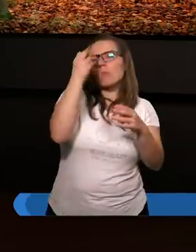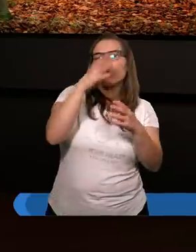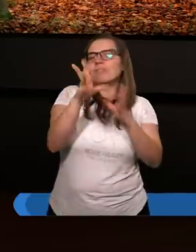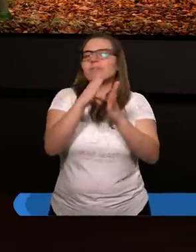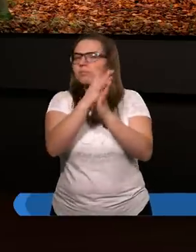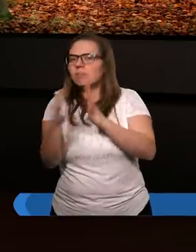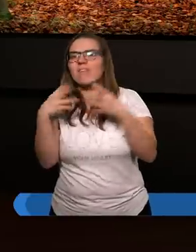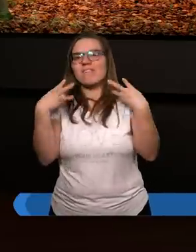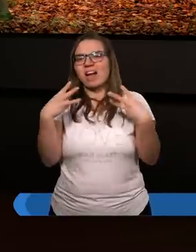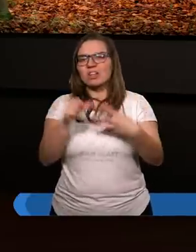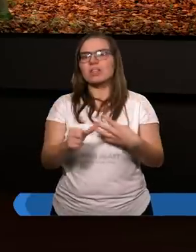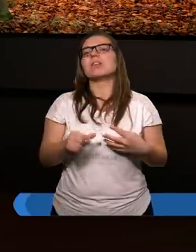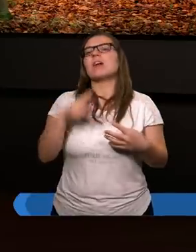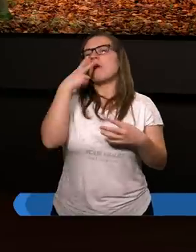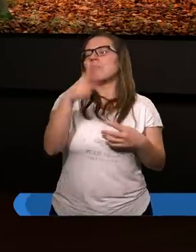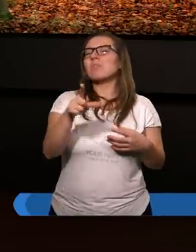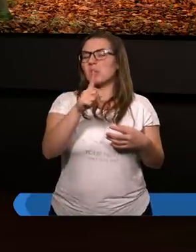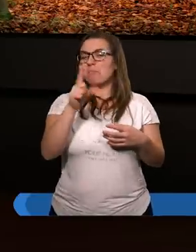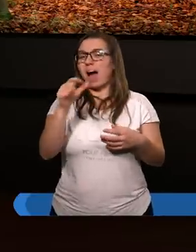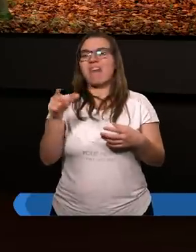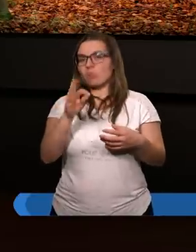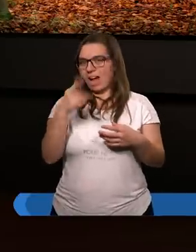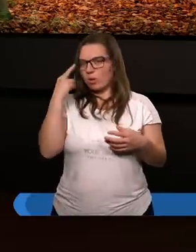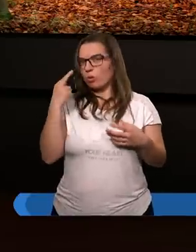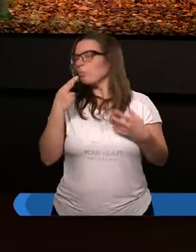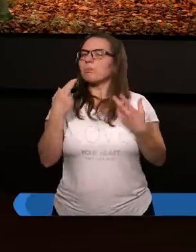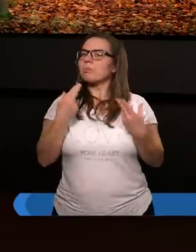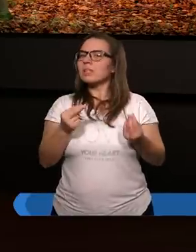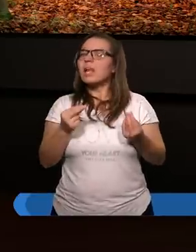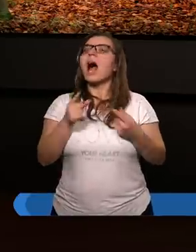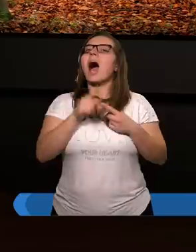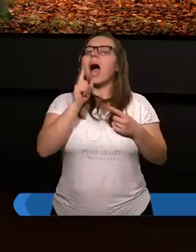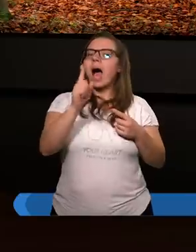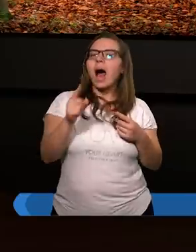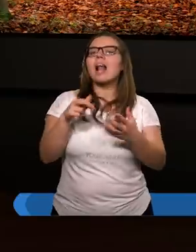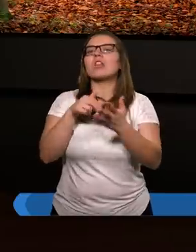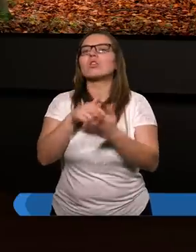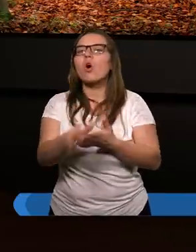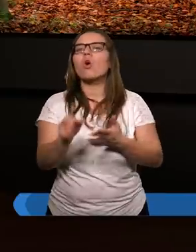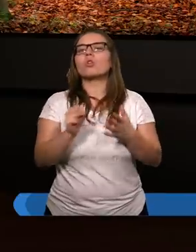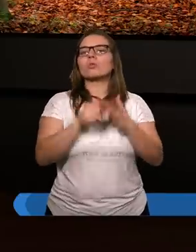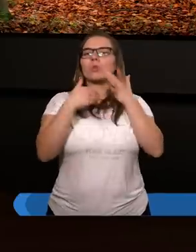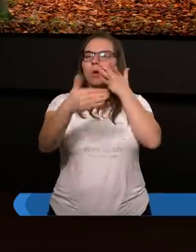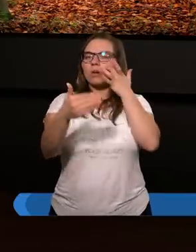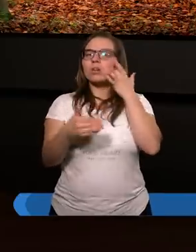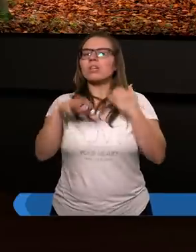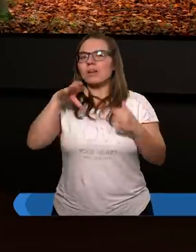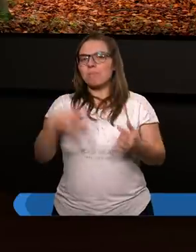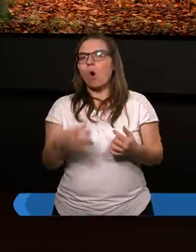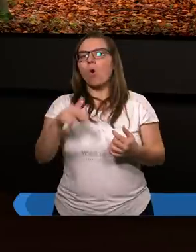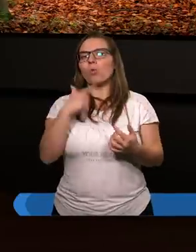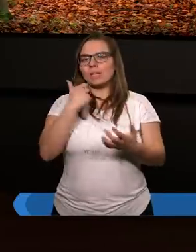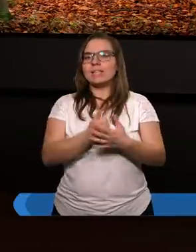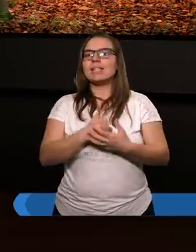Apostoł Paweł tak tego nie rozumiał i doszło do sporu